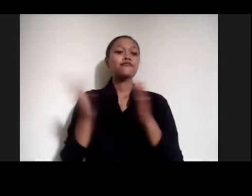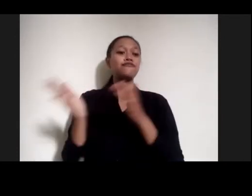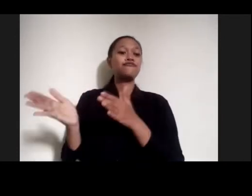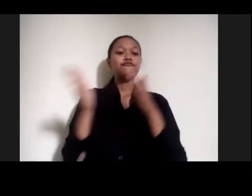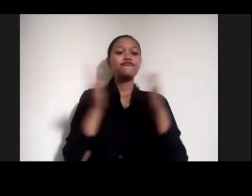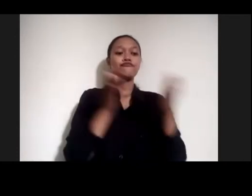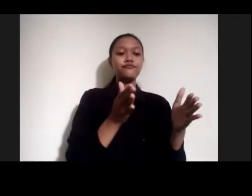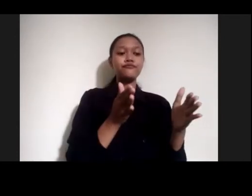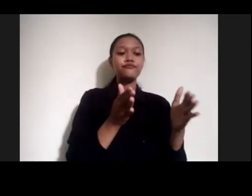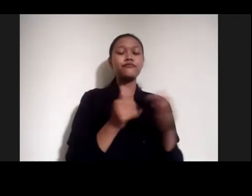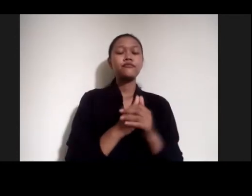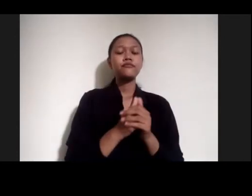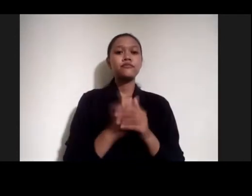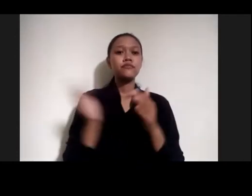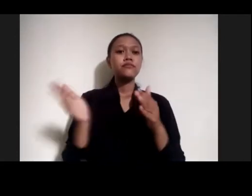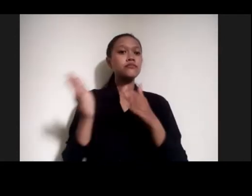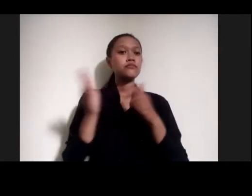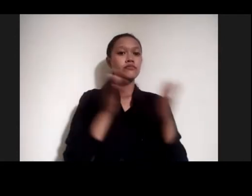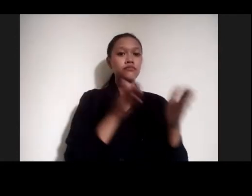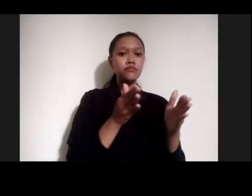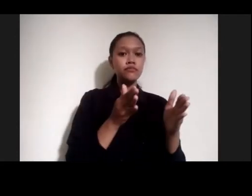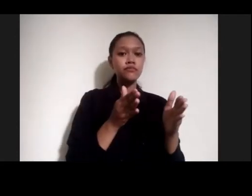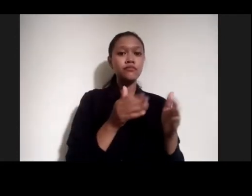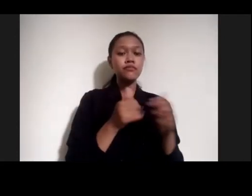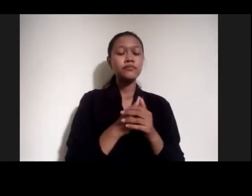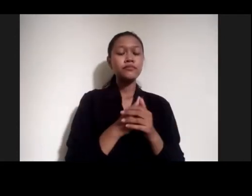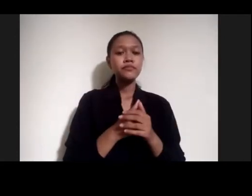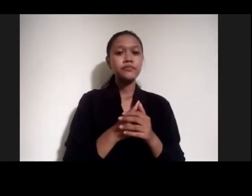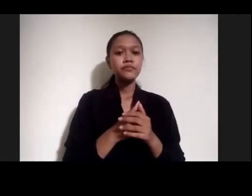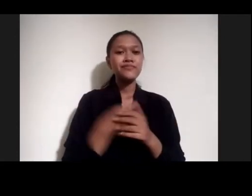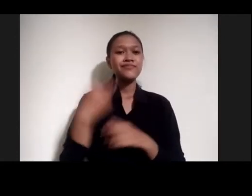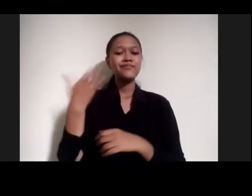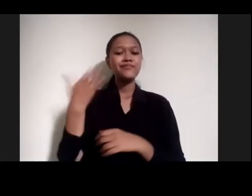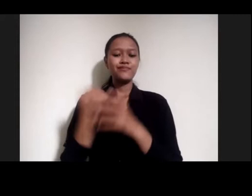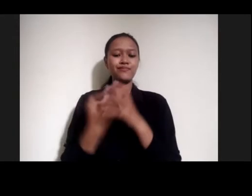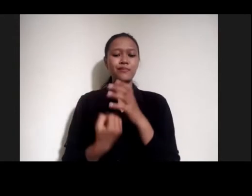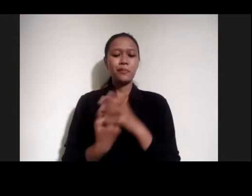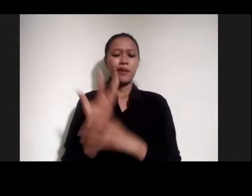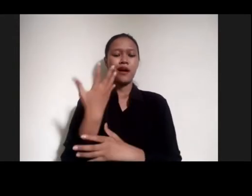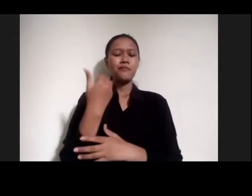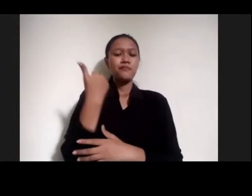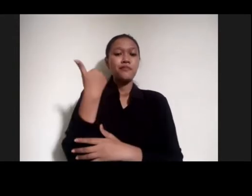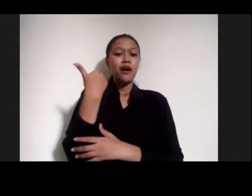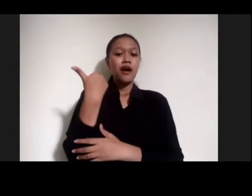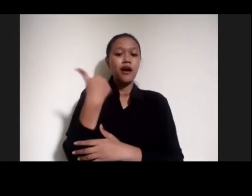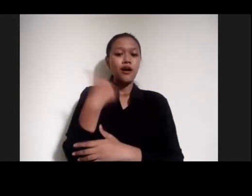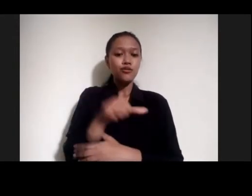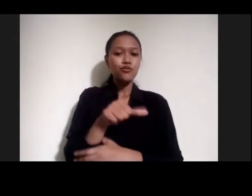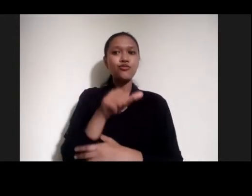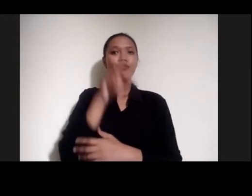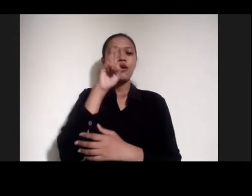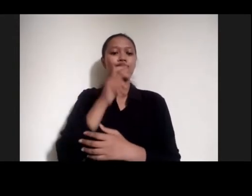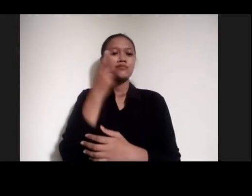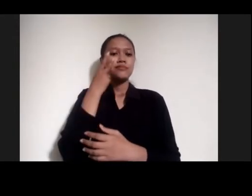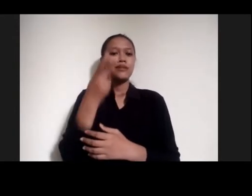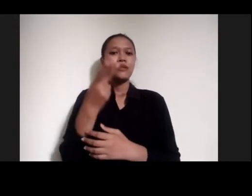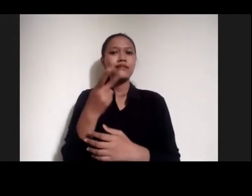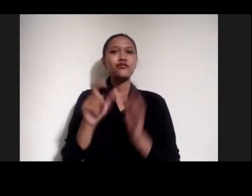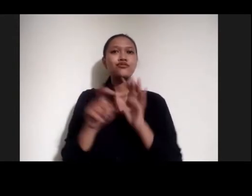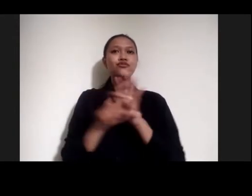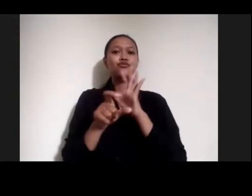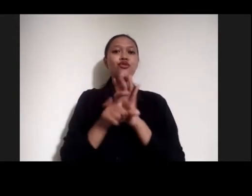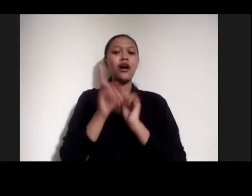Mengungkap apa yang dibalik perkembangan terbaru Misalnya ada berita update Tapi kita harus memberikan insight